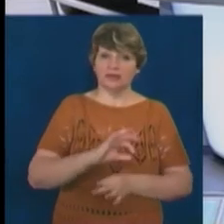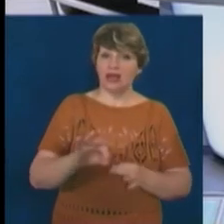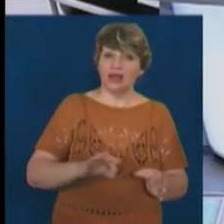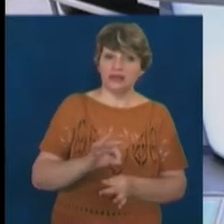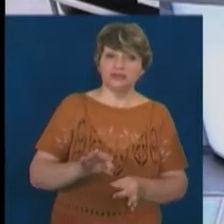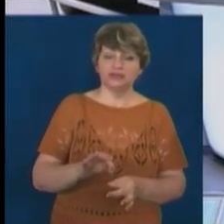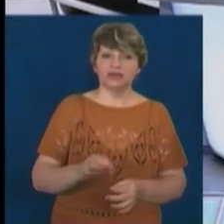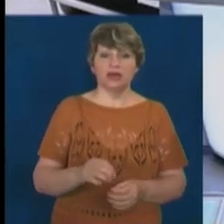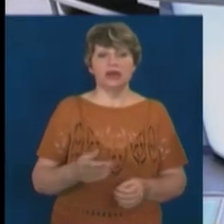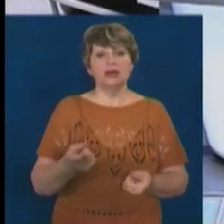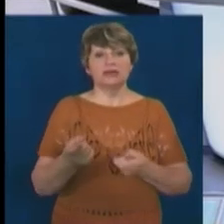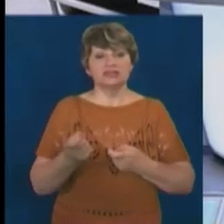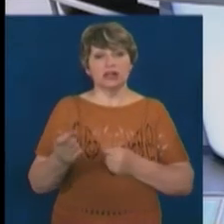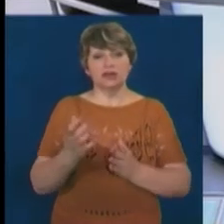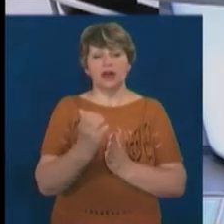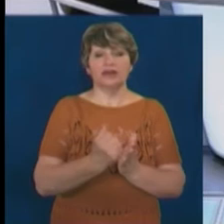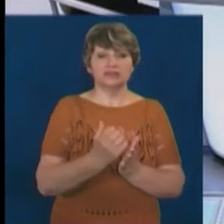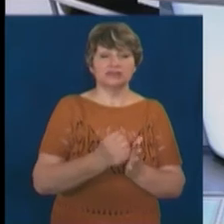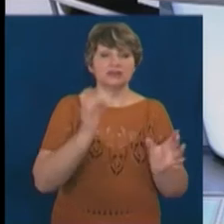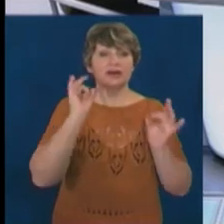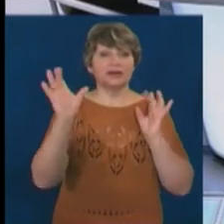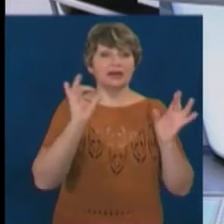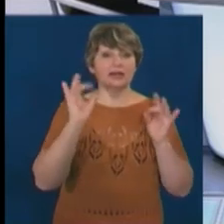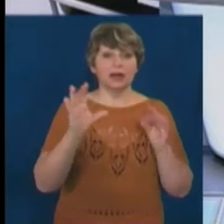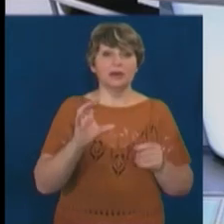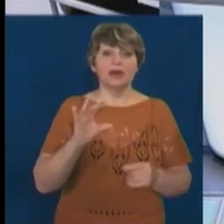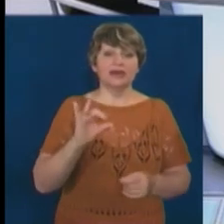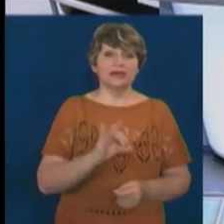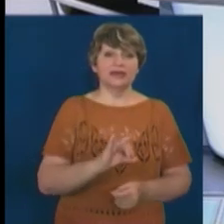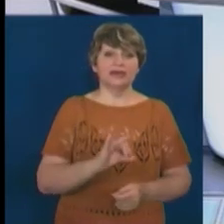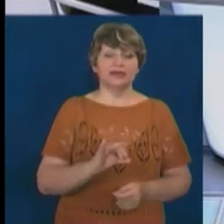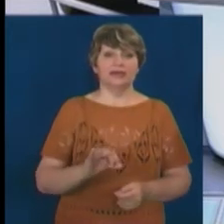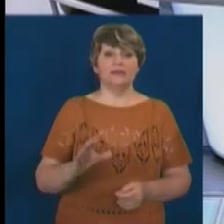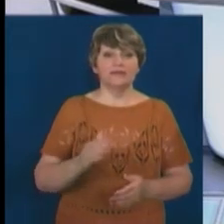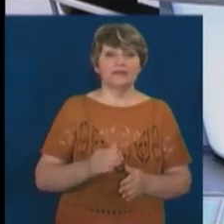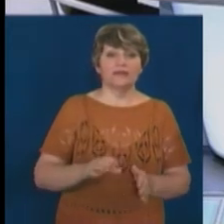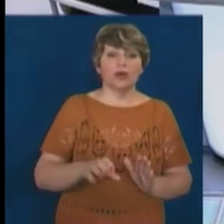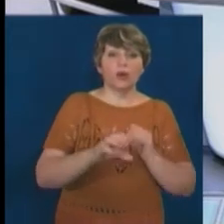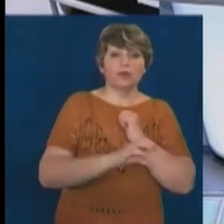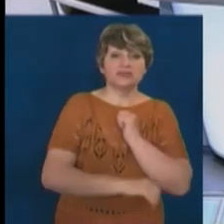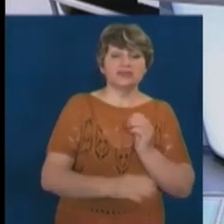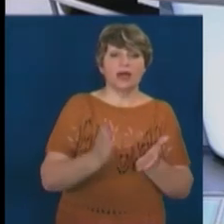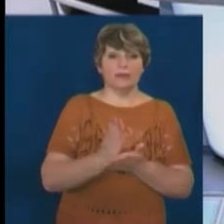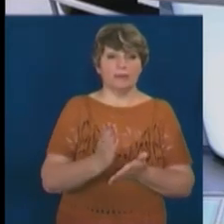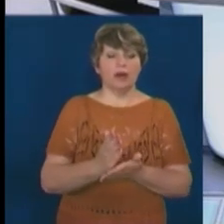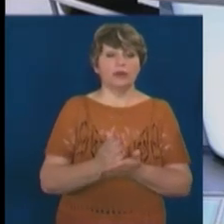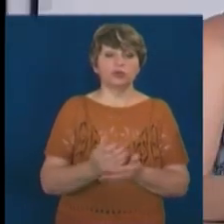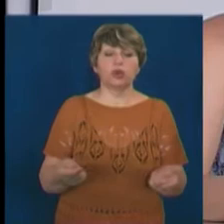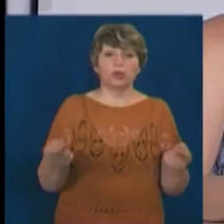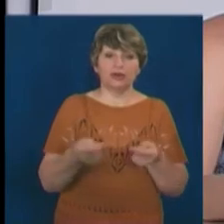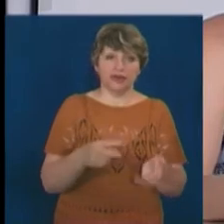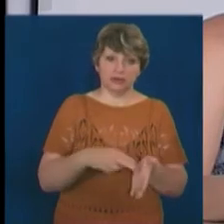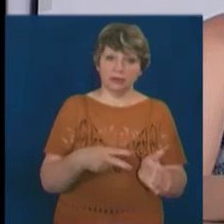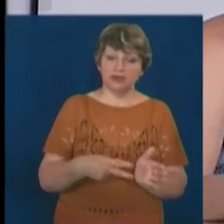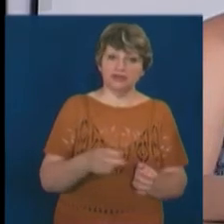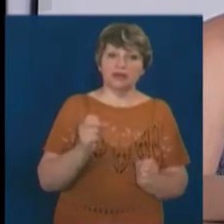менеджменту, залучення ресурсів, піару. І на виході з просто якихось задумів і мрій мають конкретний уже план, як